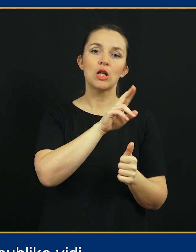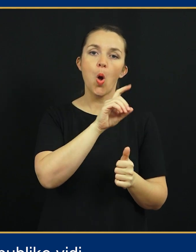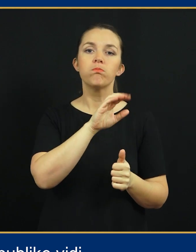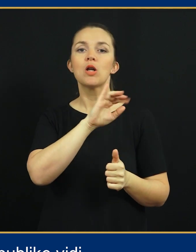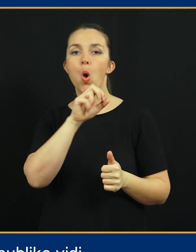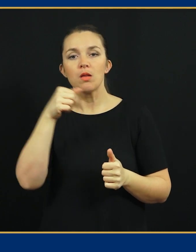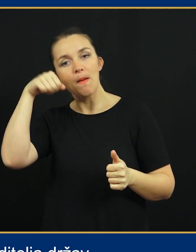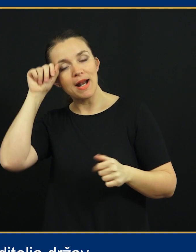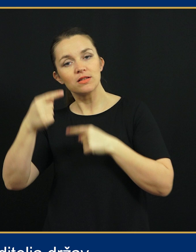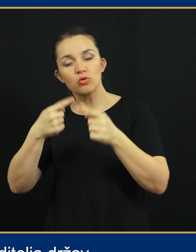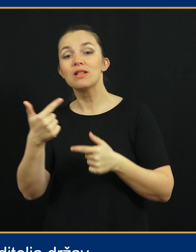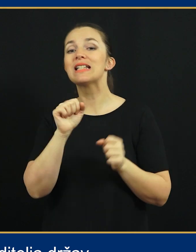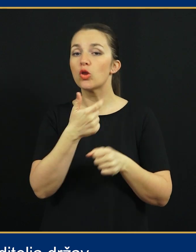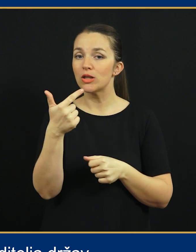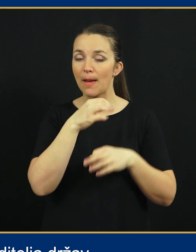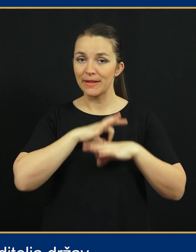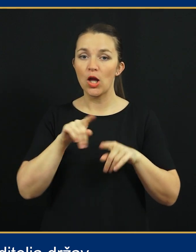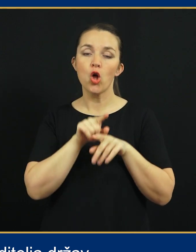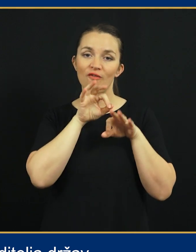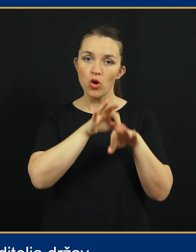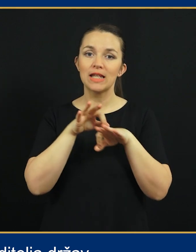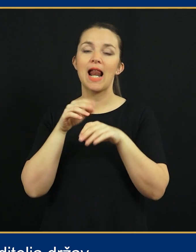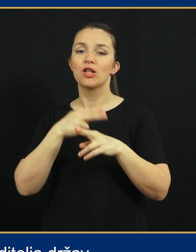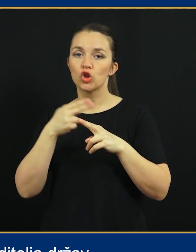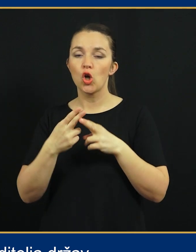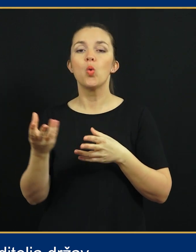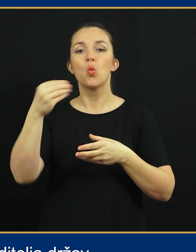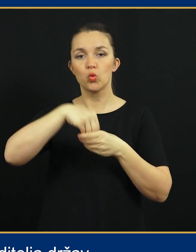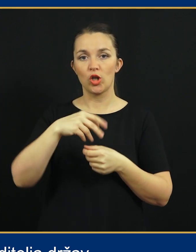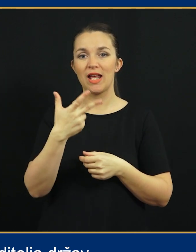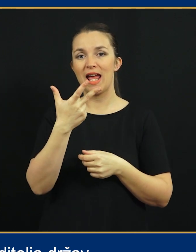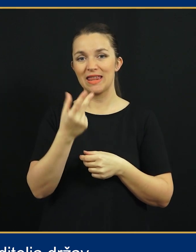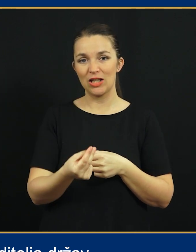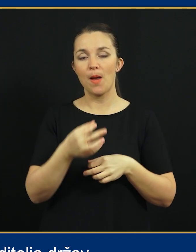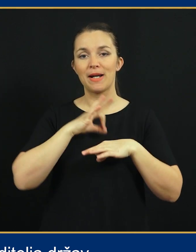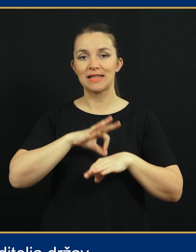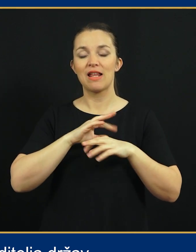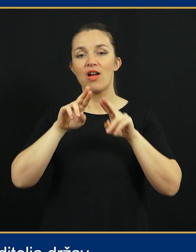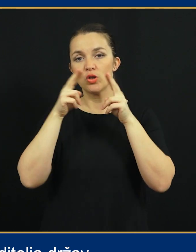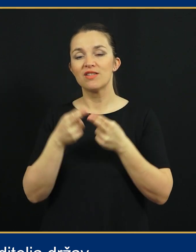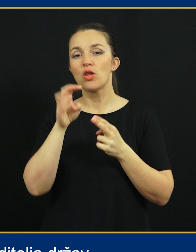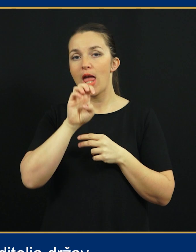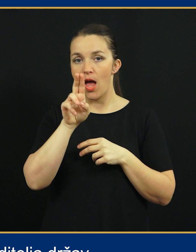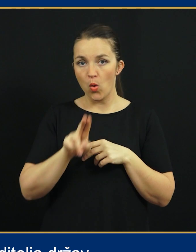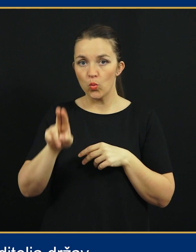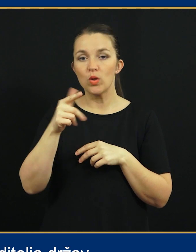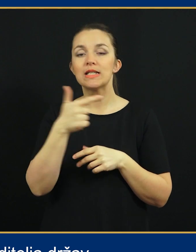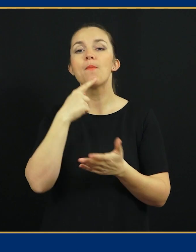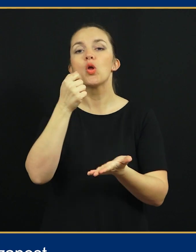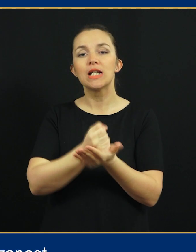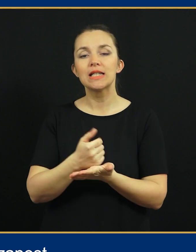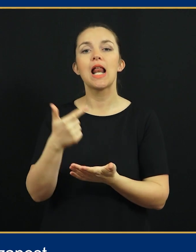Brdo Brioni zato sta predsednika, tako kot voditelja držav, vključenih v trijo predsedovanju svetu EU,